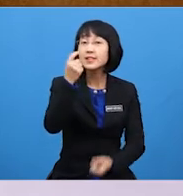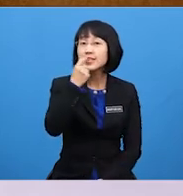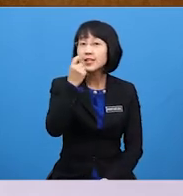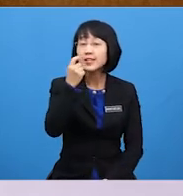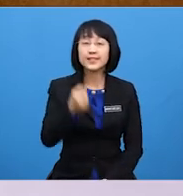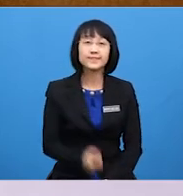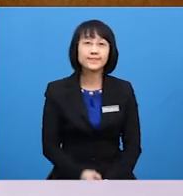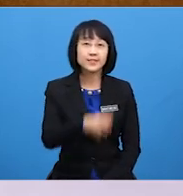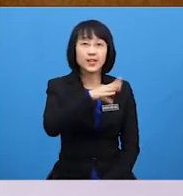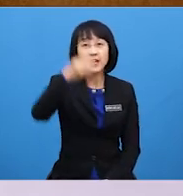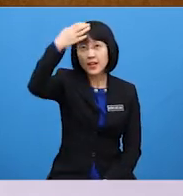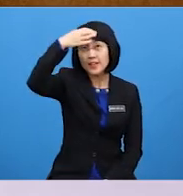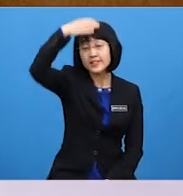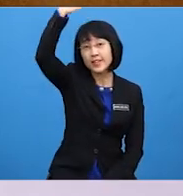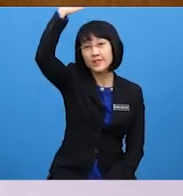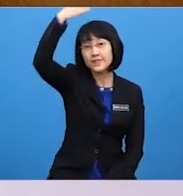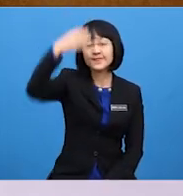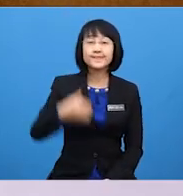And Chef